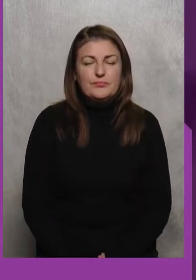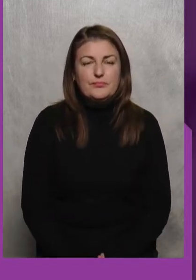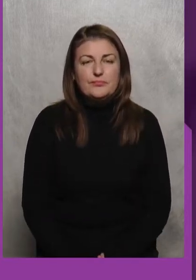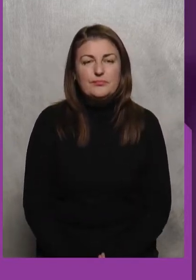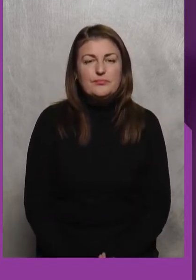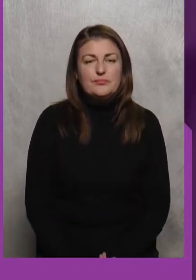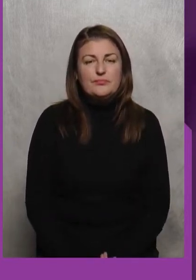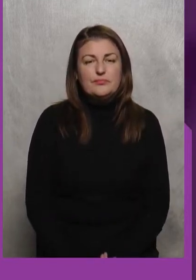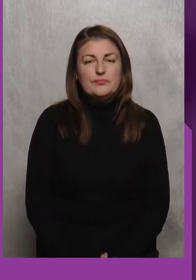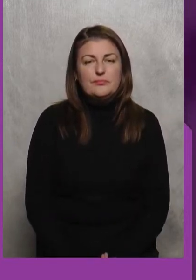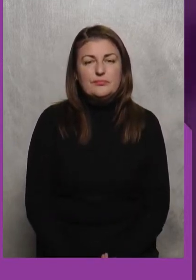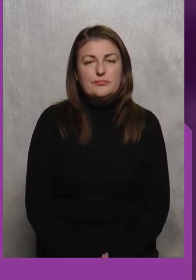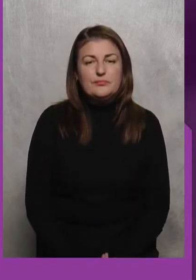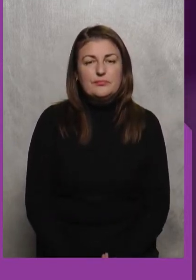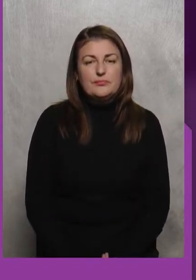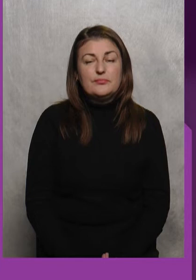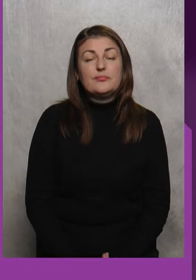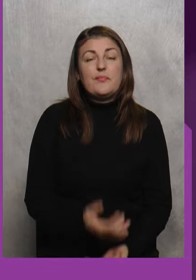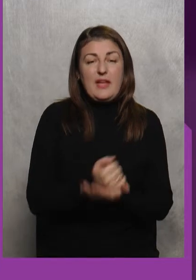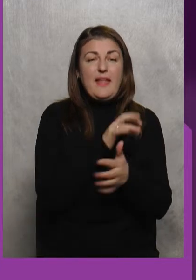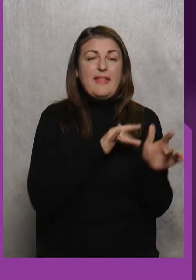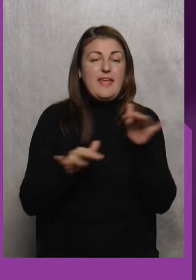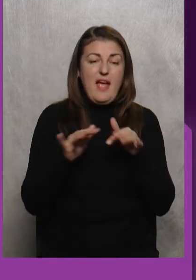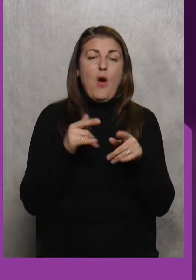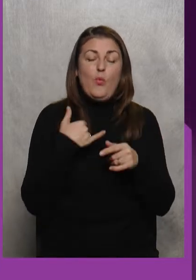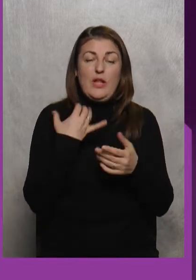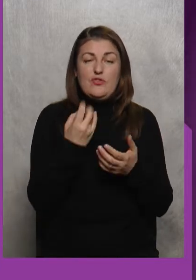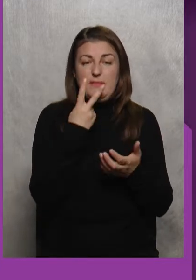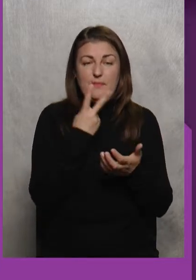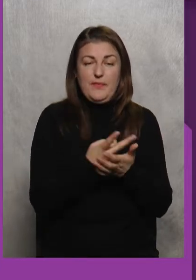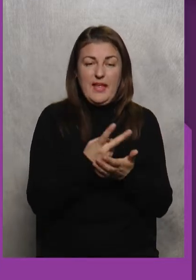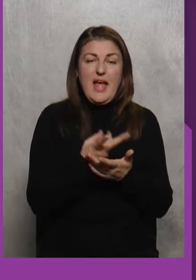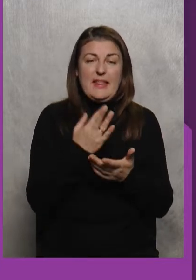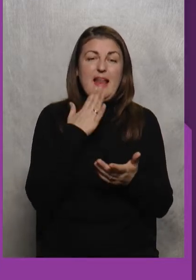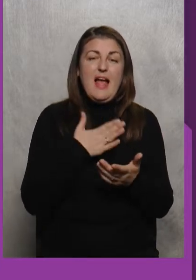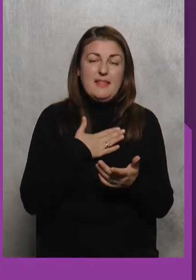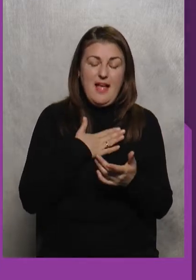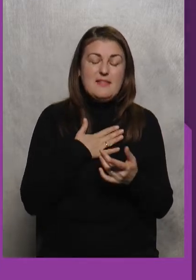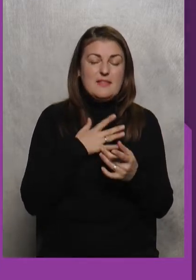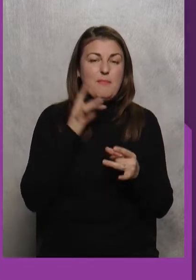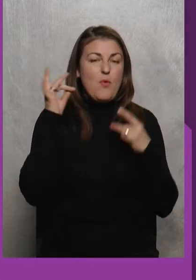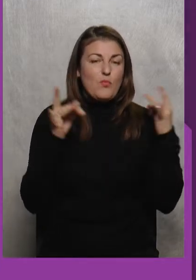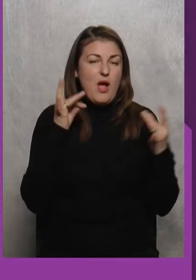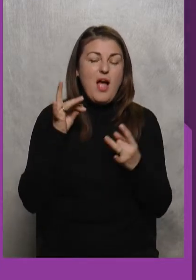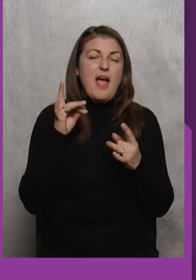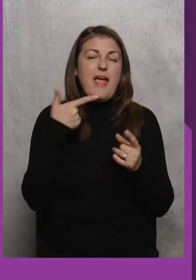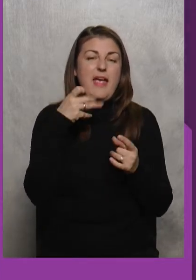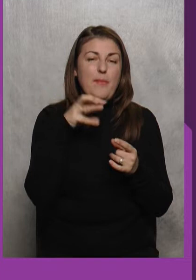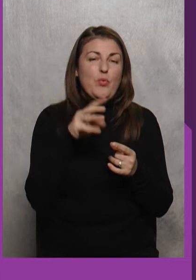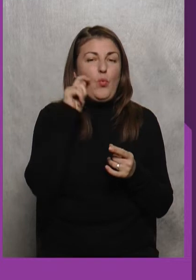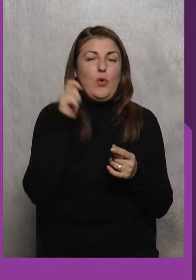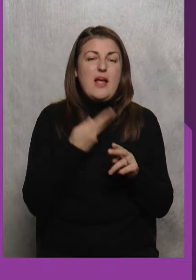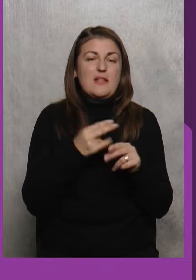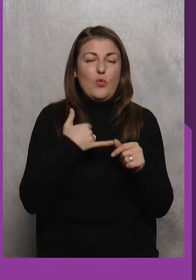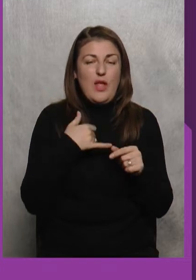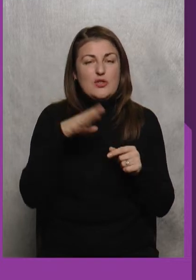Дією Дією Нам Зараз Ще Раз Для нас Пролунає Їмн України Це У нас